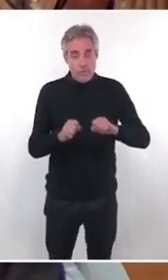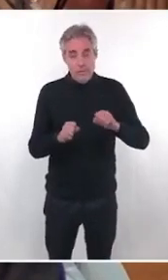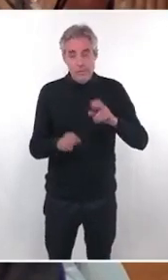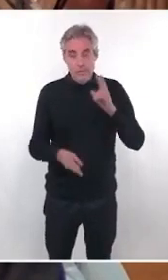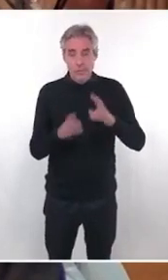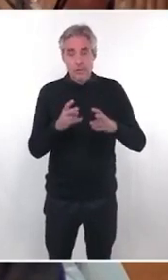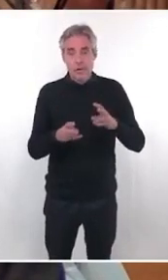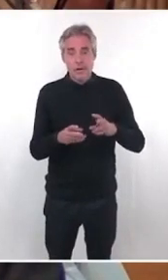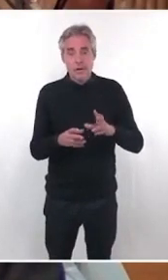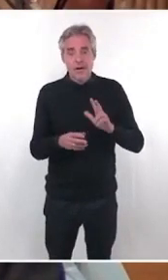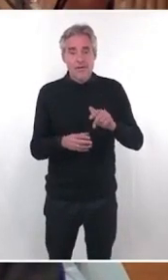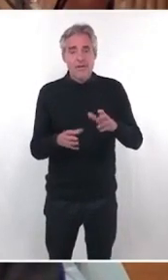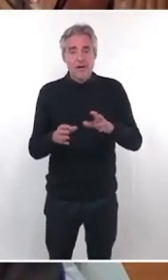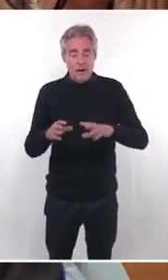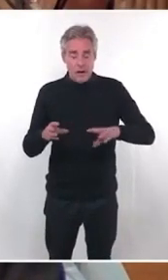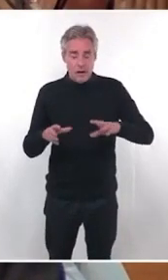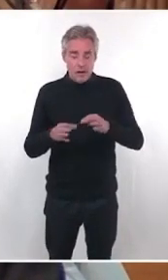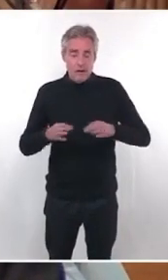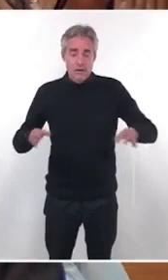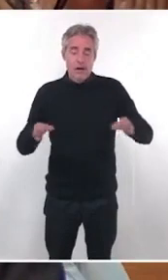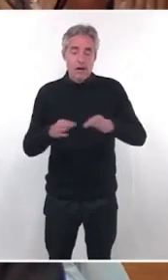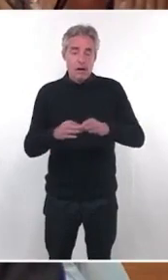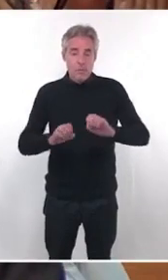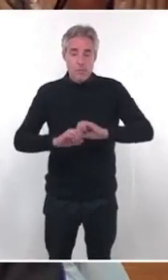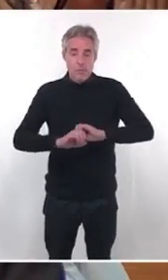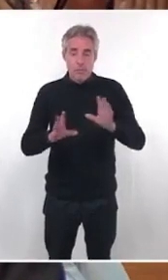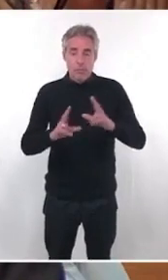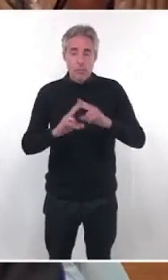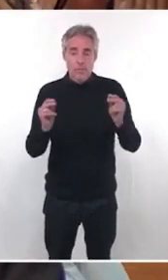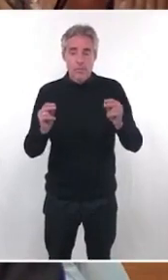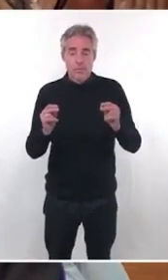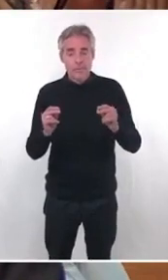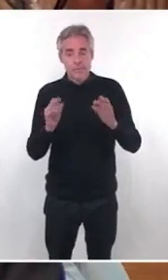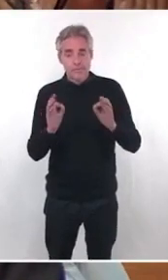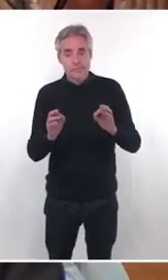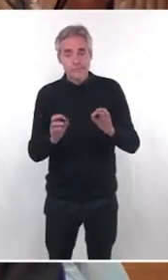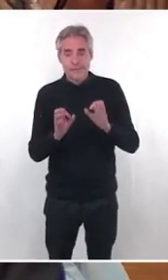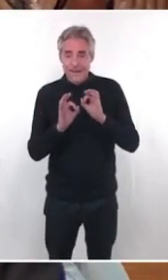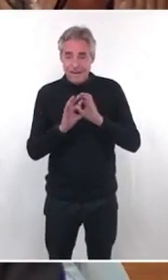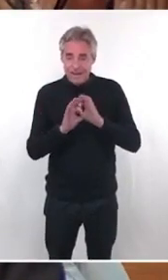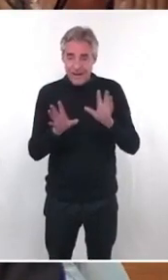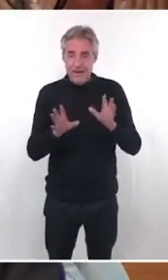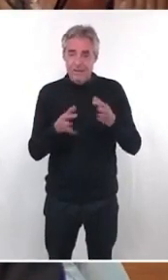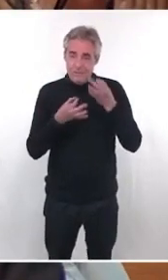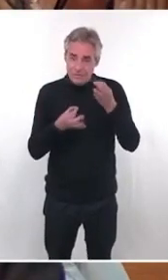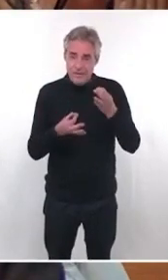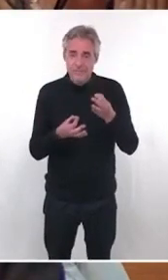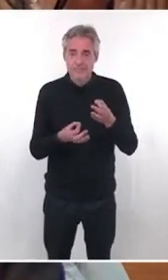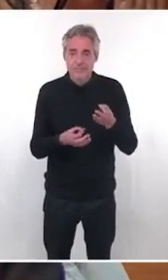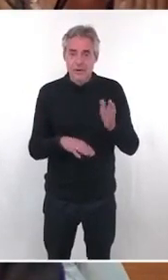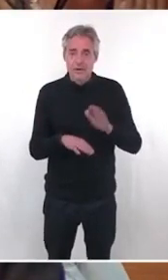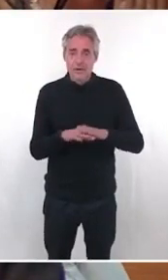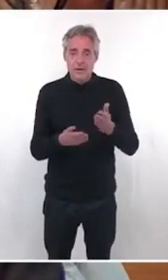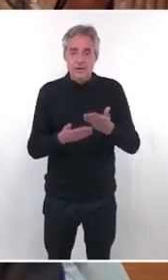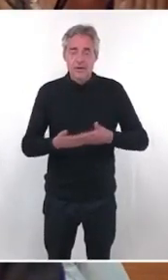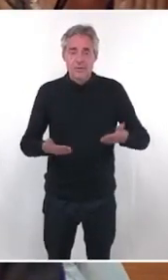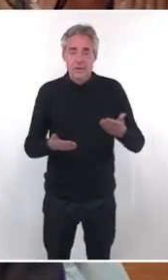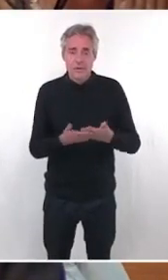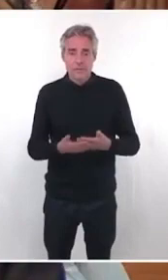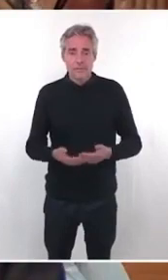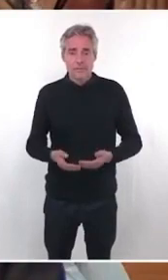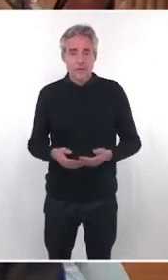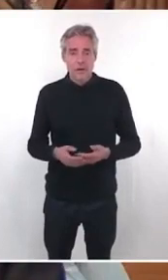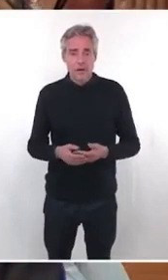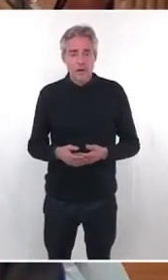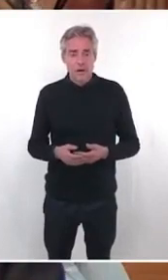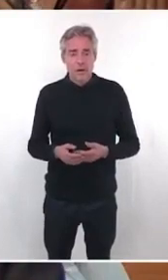à avoir un focus et un diagnostic très fin sur la situation de ces bassins à flots. Je